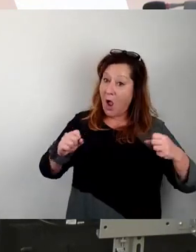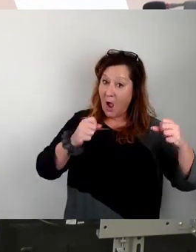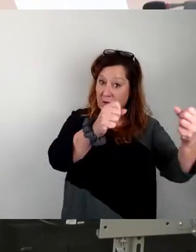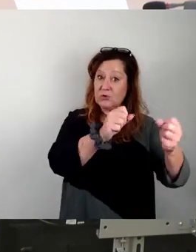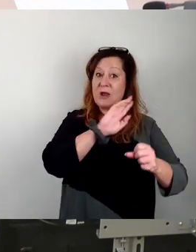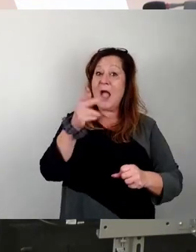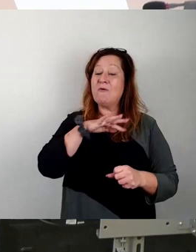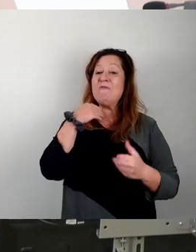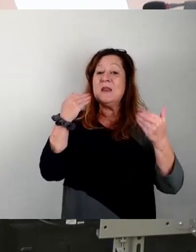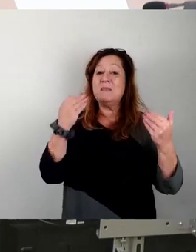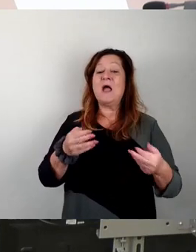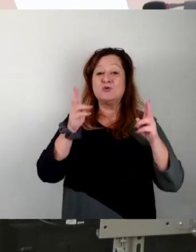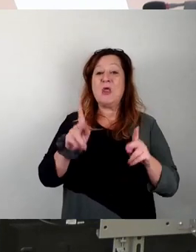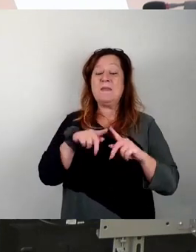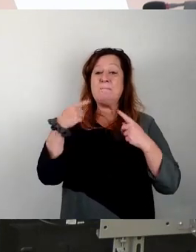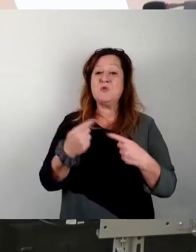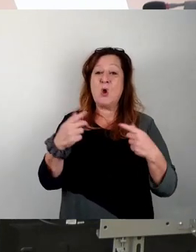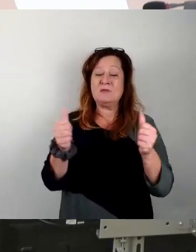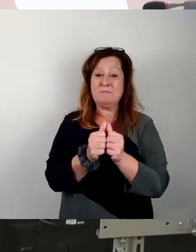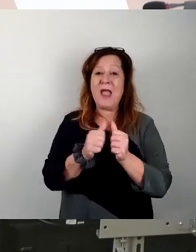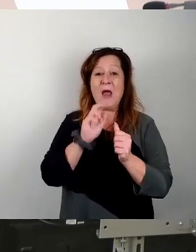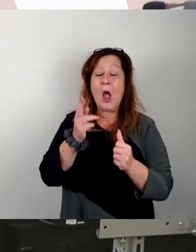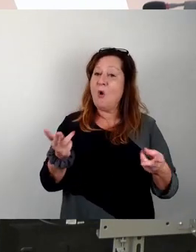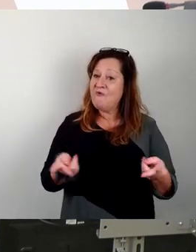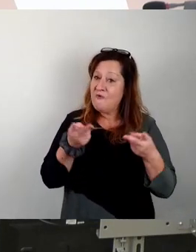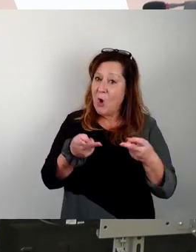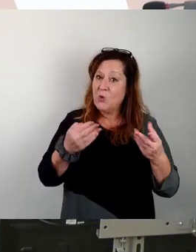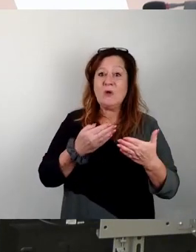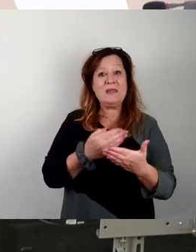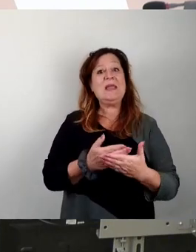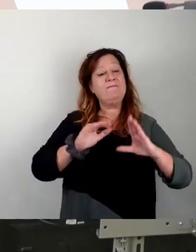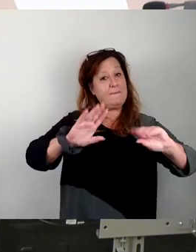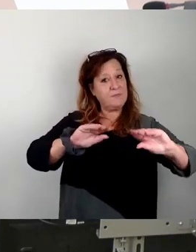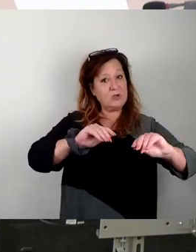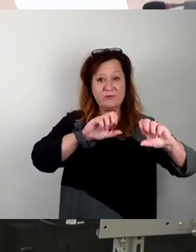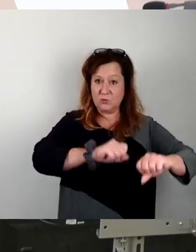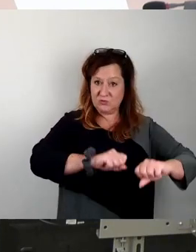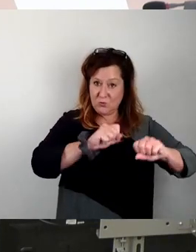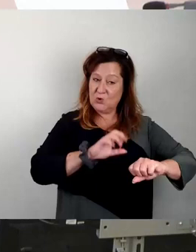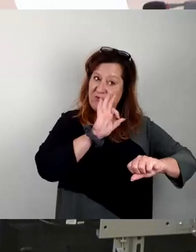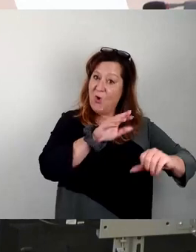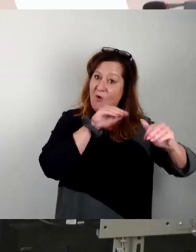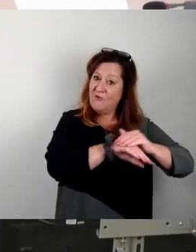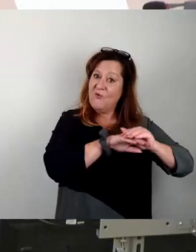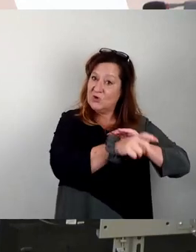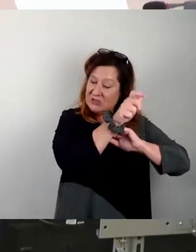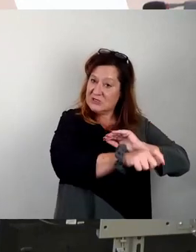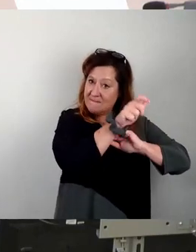Stadtbezirksbeirat, der dort mit einer Förderung dafür gesorgt hat, dass die Beschäftigungsmöglichkeiten der Geflüchteten in der Einrichtung besser sind.